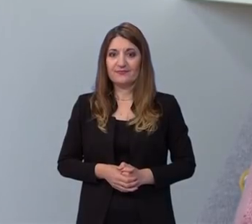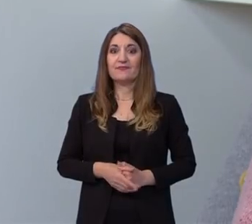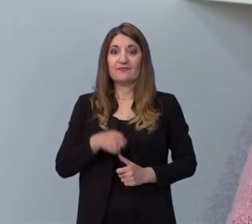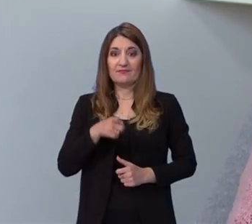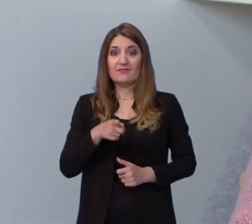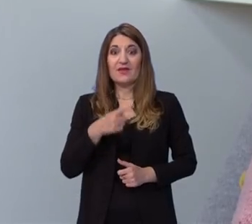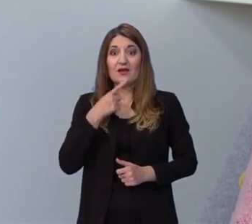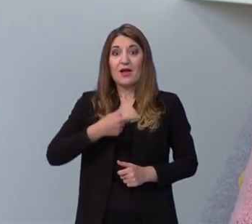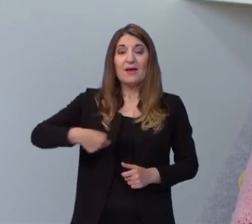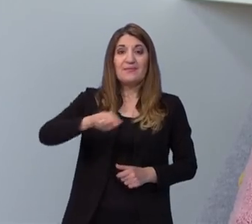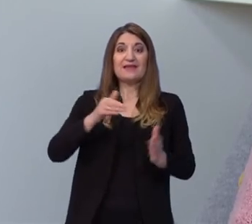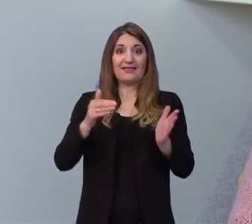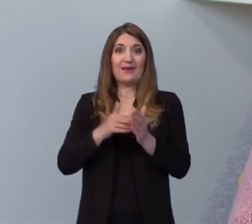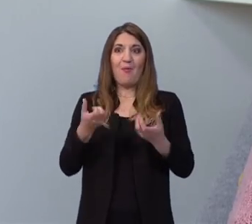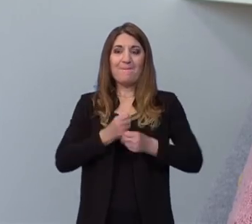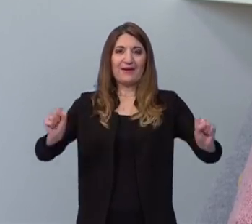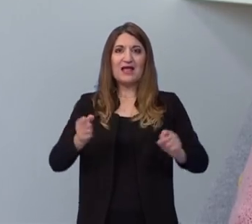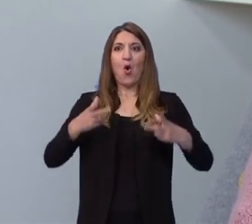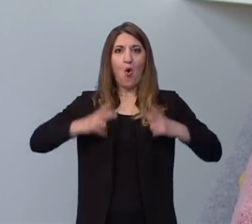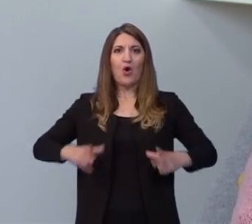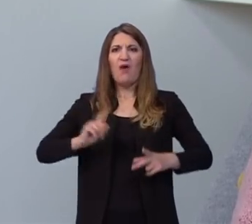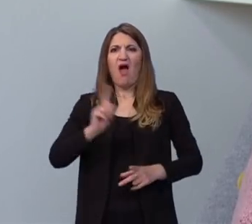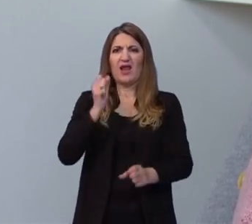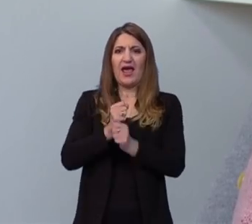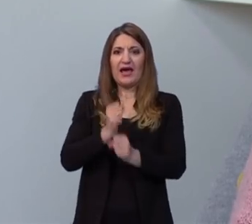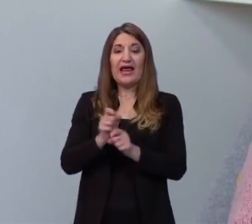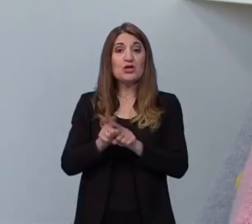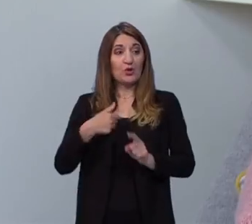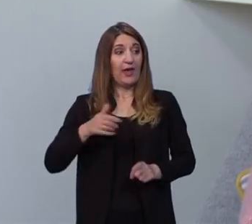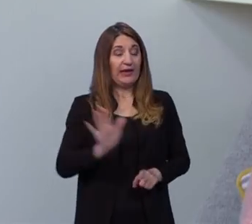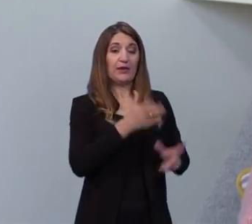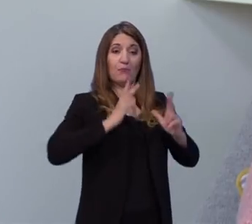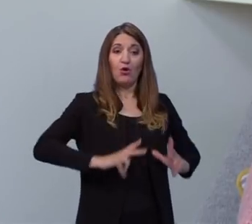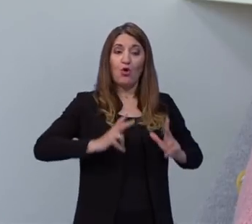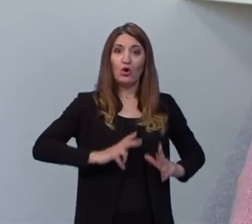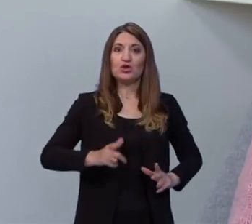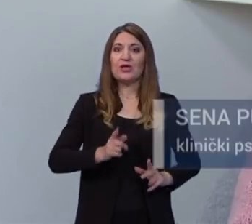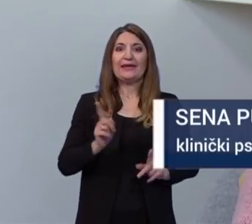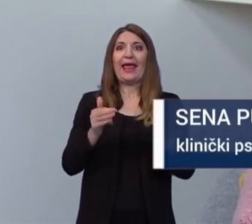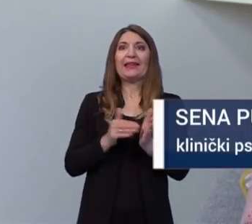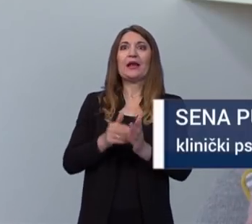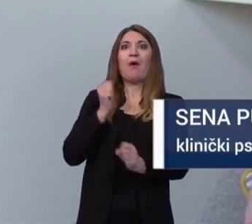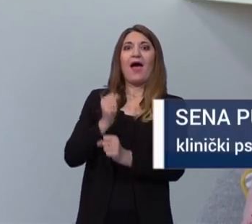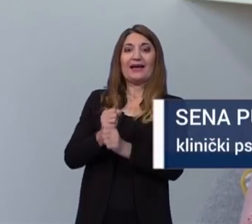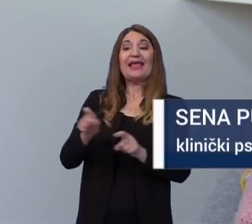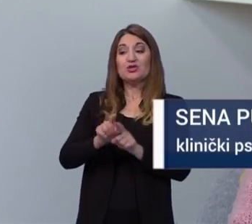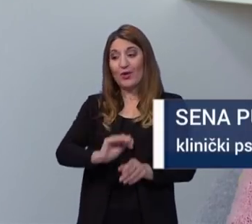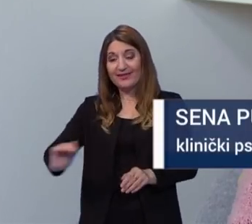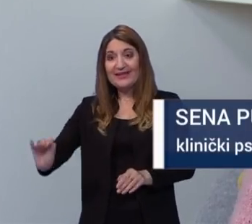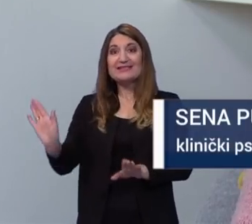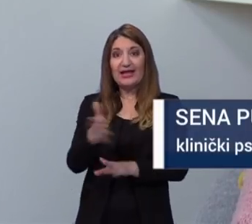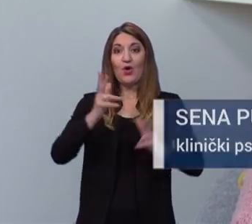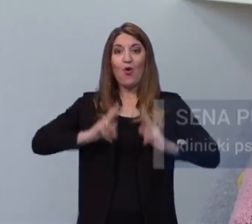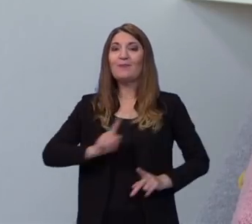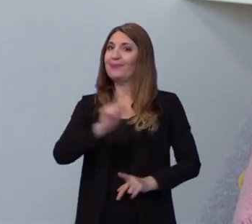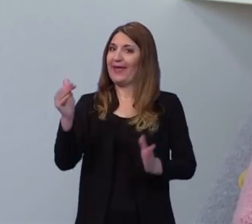Praznosti služe zato da bismo se odmorili, ne zato da bismo radili. Isto kao što vi ja kada odemo na godišnji odmor ne bi trebali barem raditi, tako i djeca kada idu na